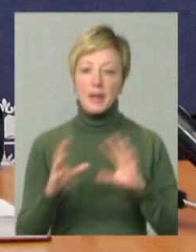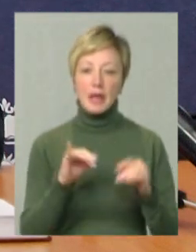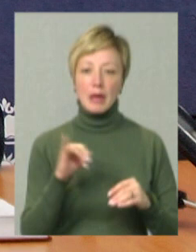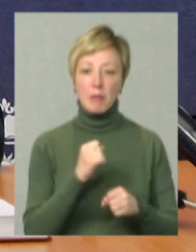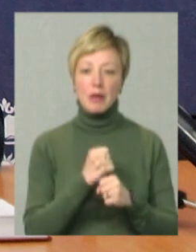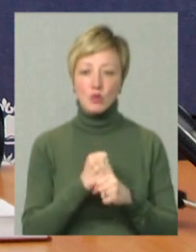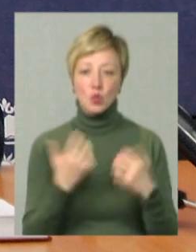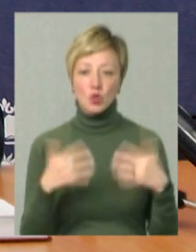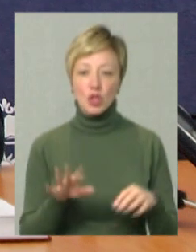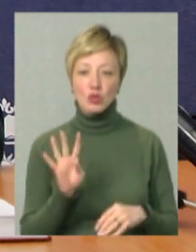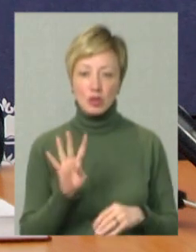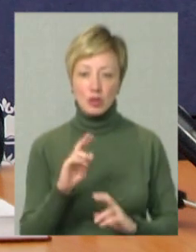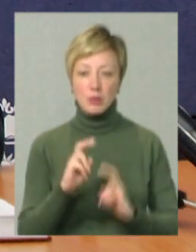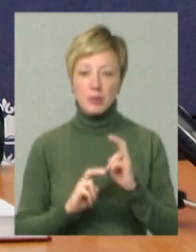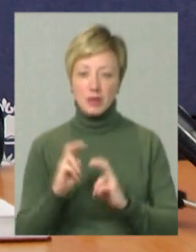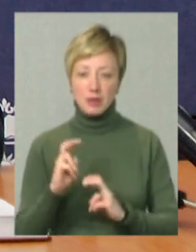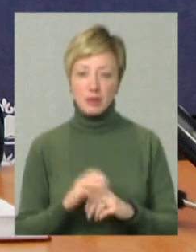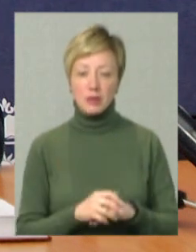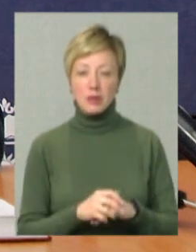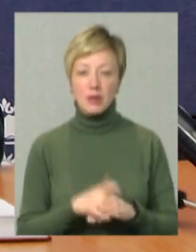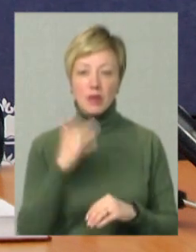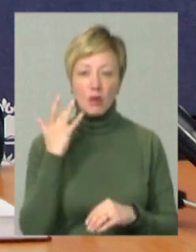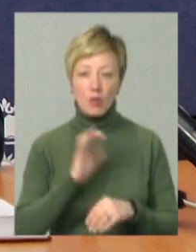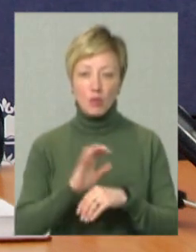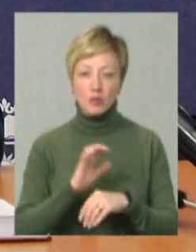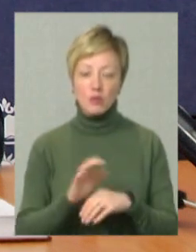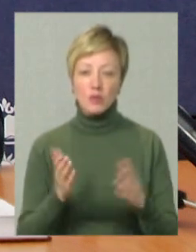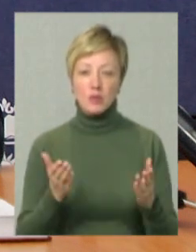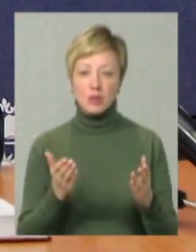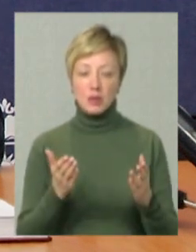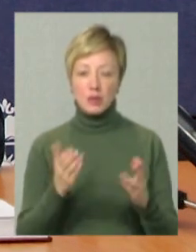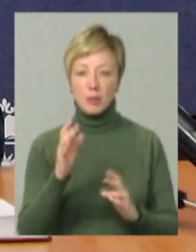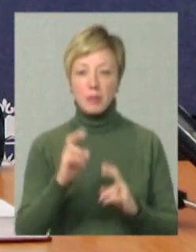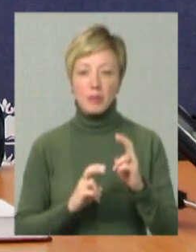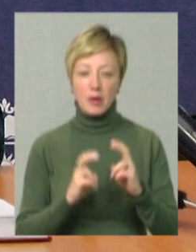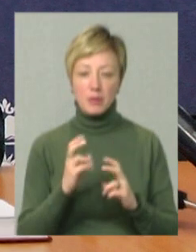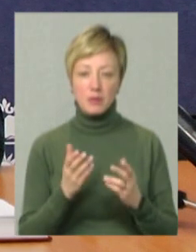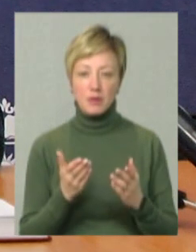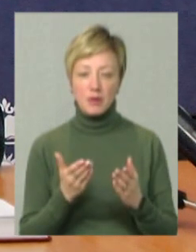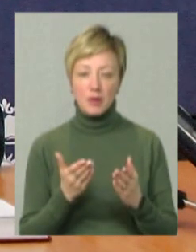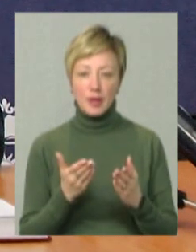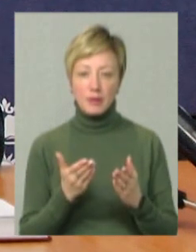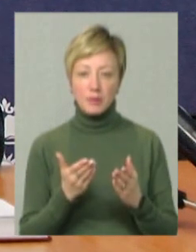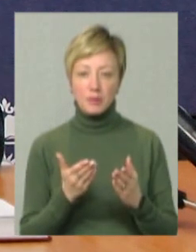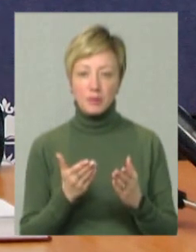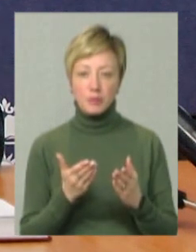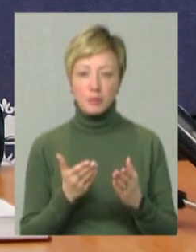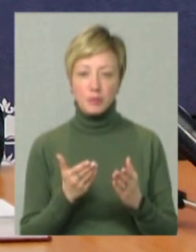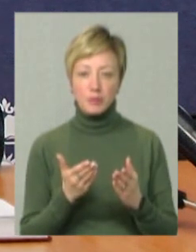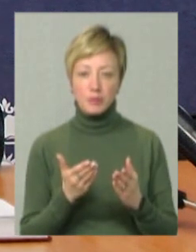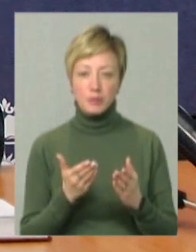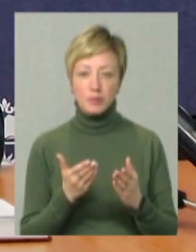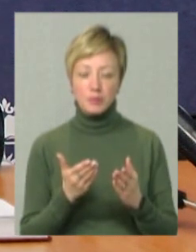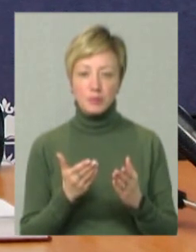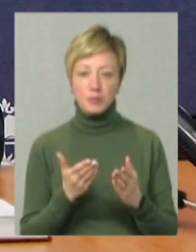працює вже чотири підприємства. Це підприємства легкої промисловості, це підприємства з